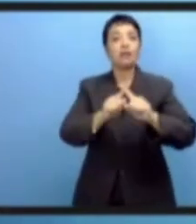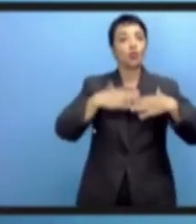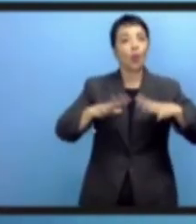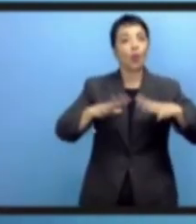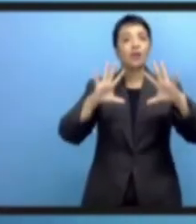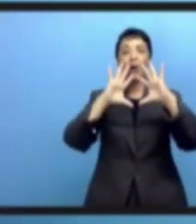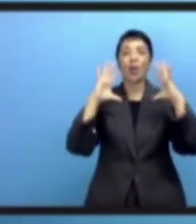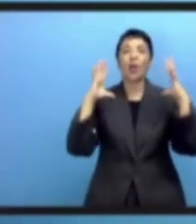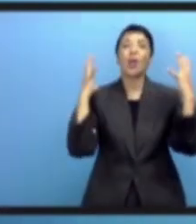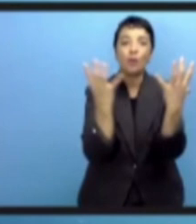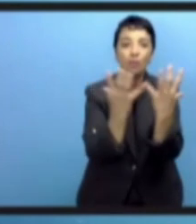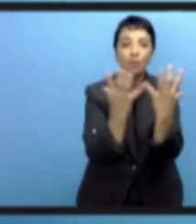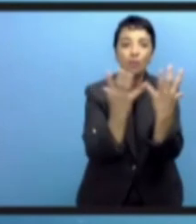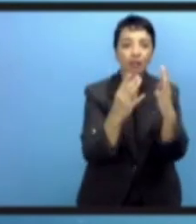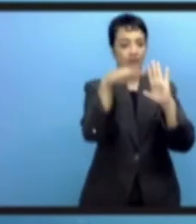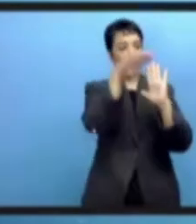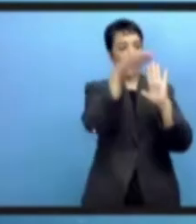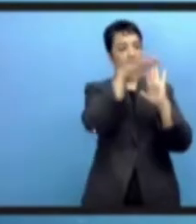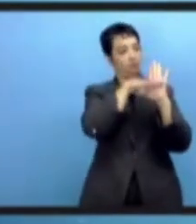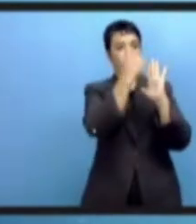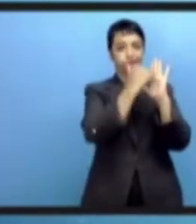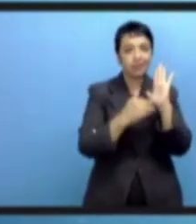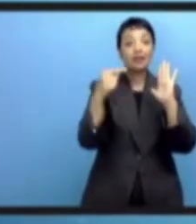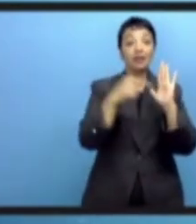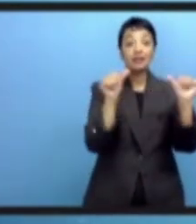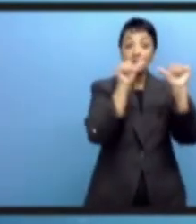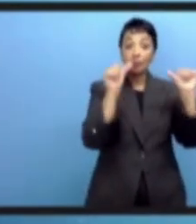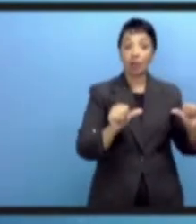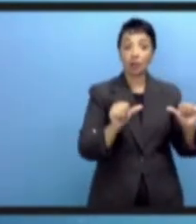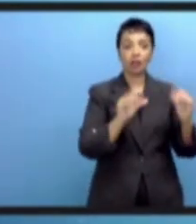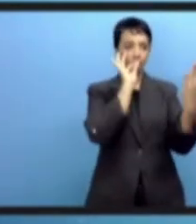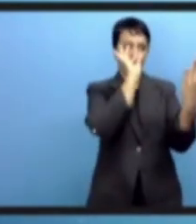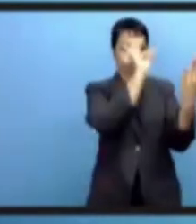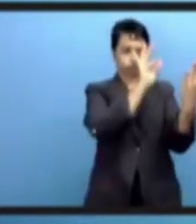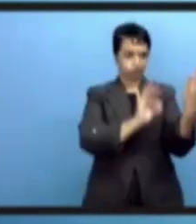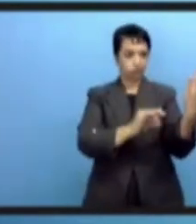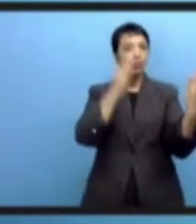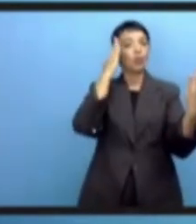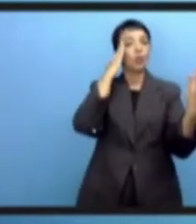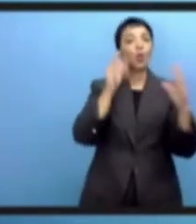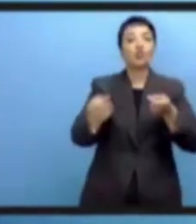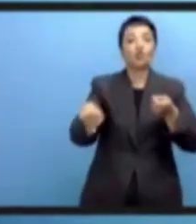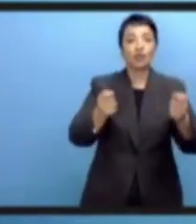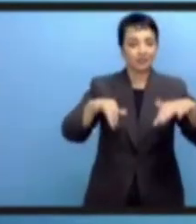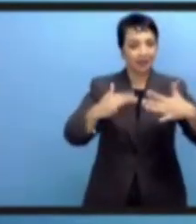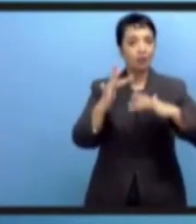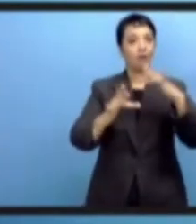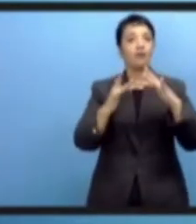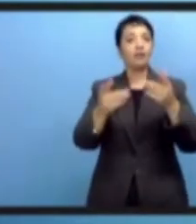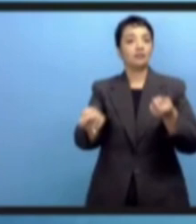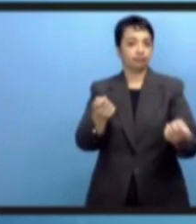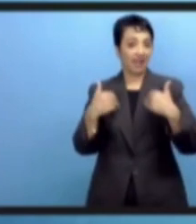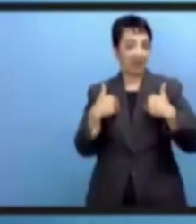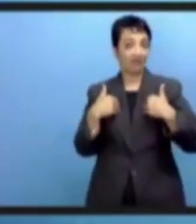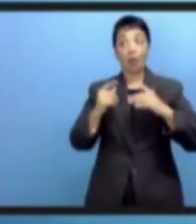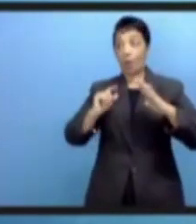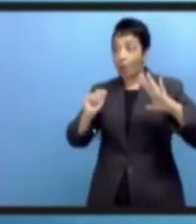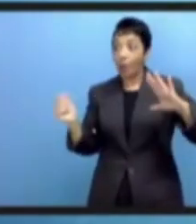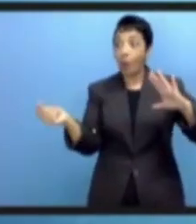которые выйдут из этой конференции. Мы, конечно, не хотим заменить национальные регуляторные организации.